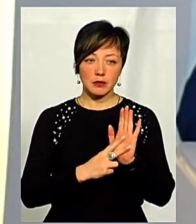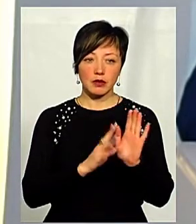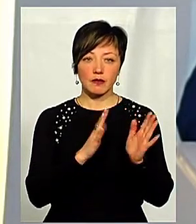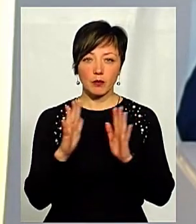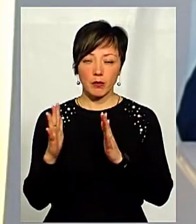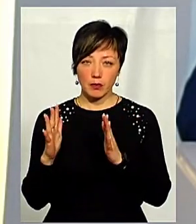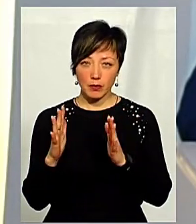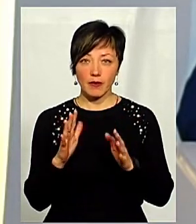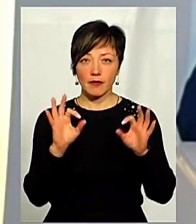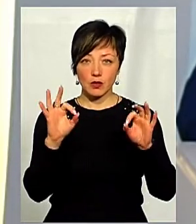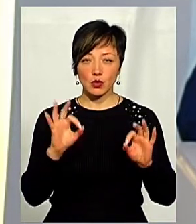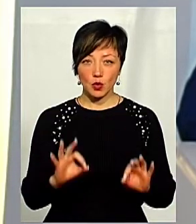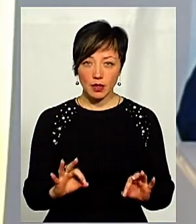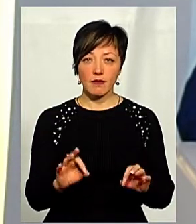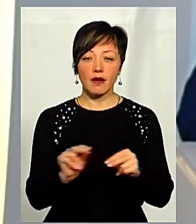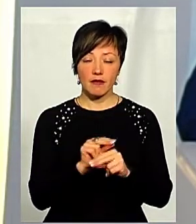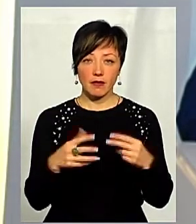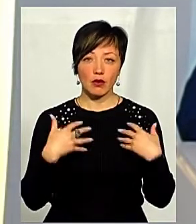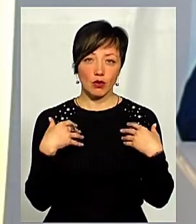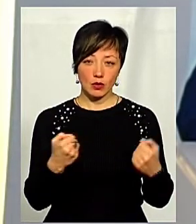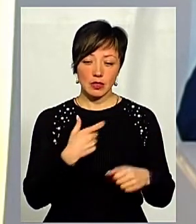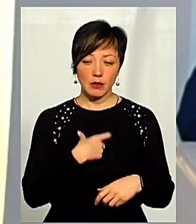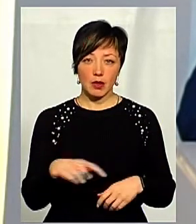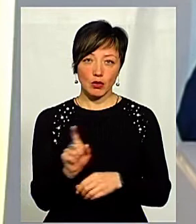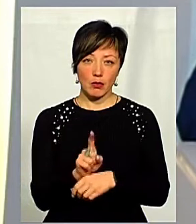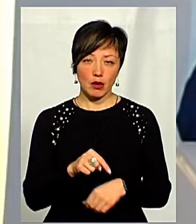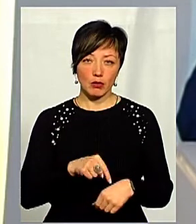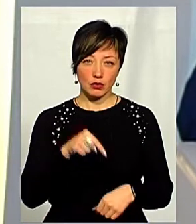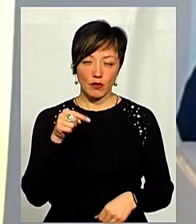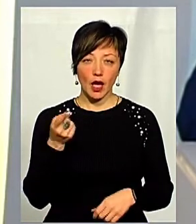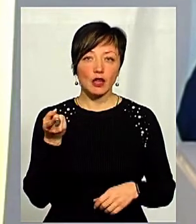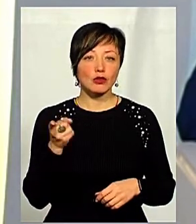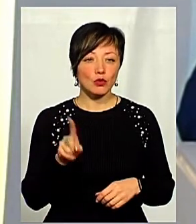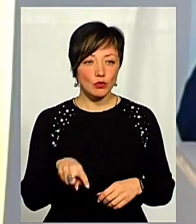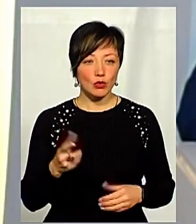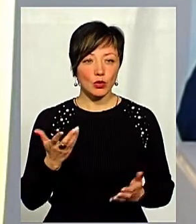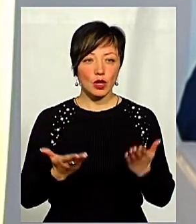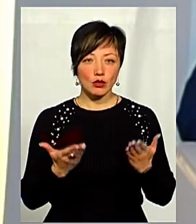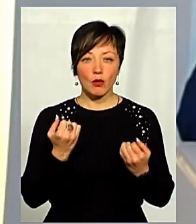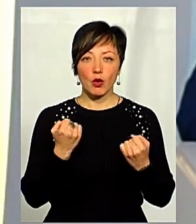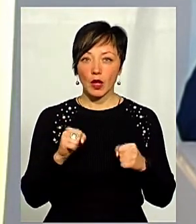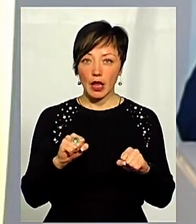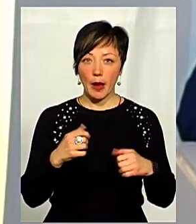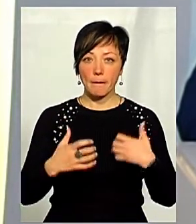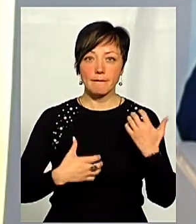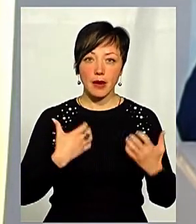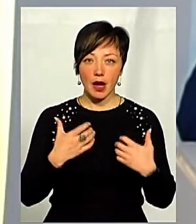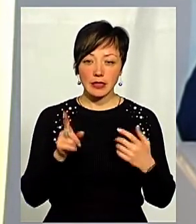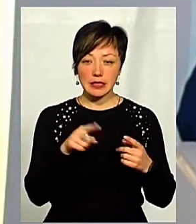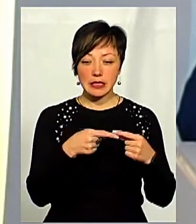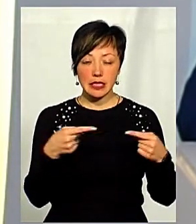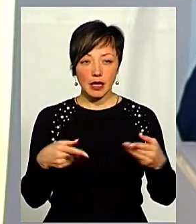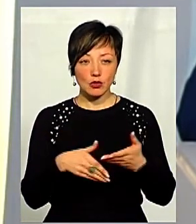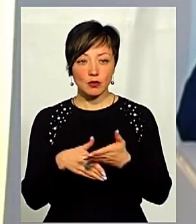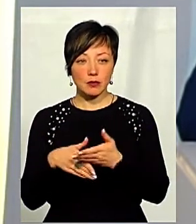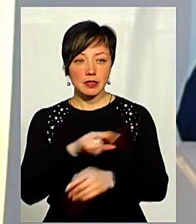випадків – це ті випадки, коли люди віліковуються і абсолютно себе нормально почувають. Тому, якщо ми подолаємо паніку, я впевнений, що ті засоби